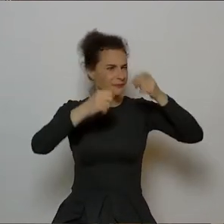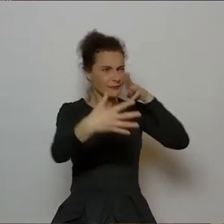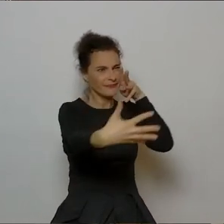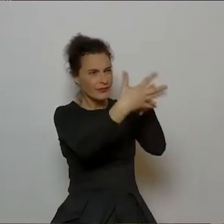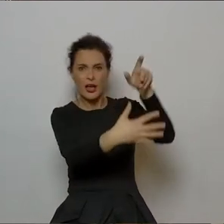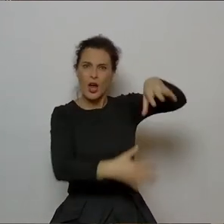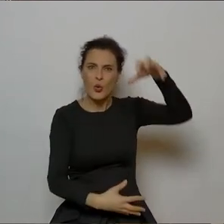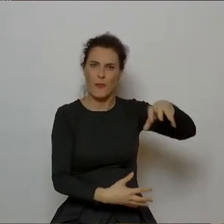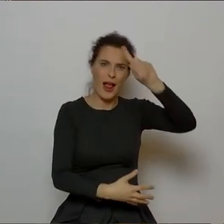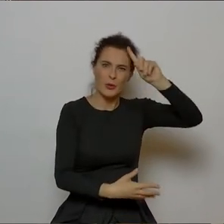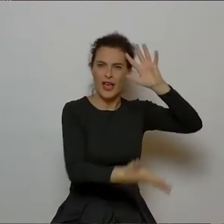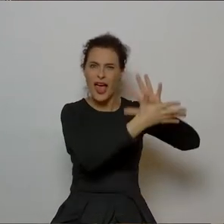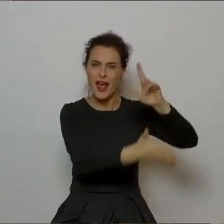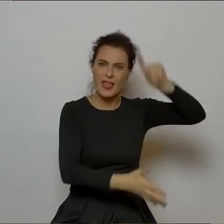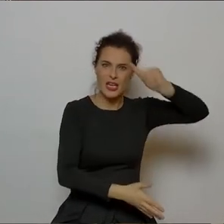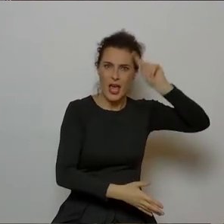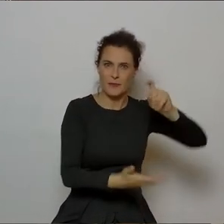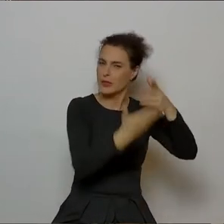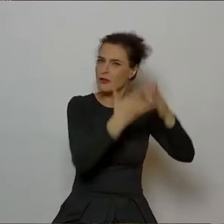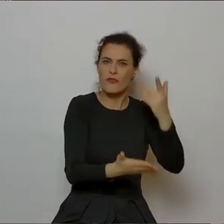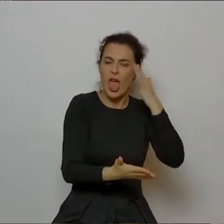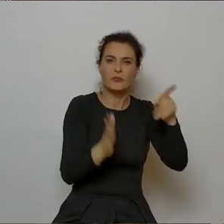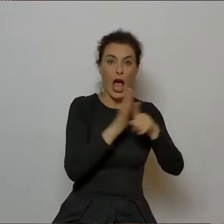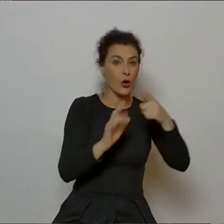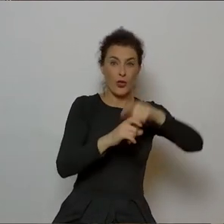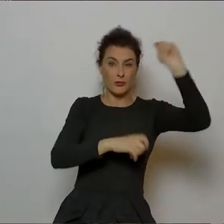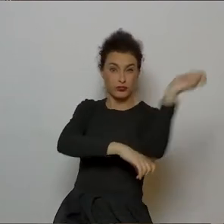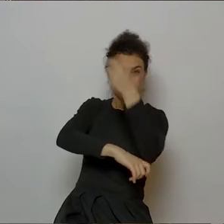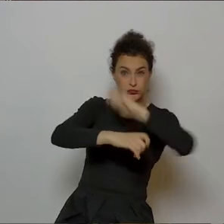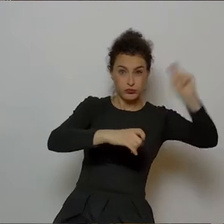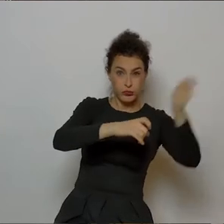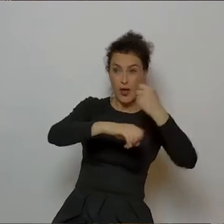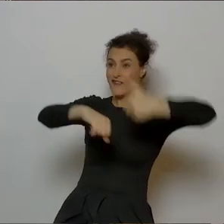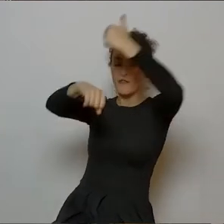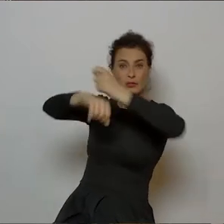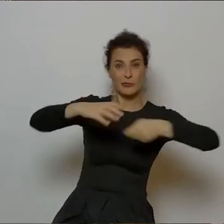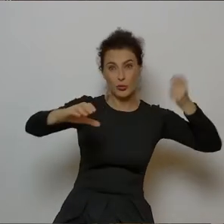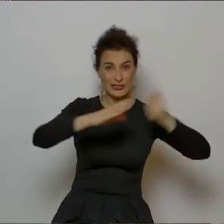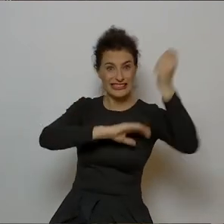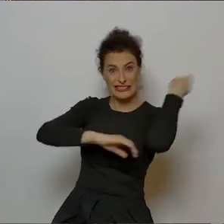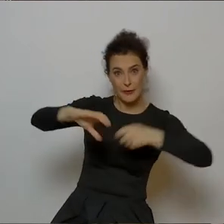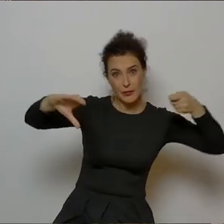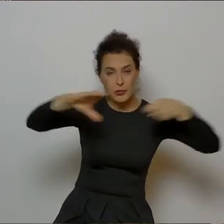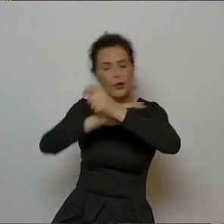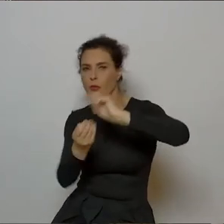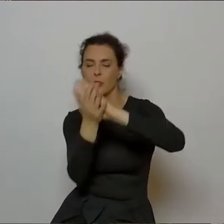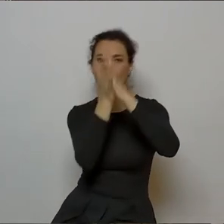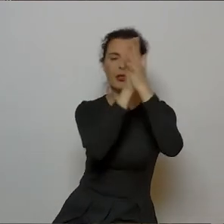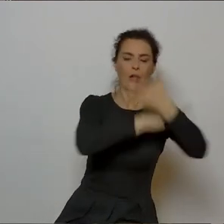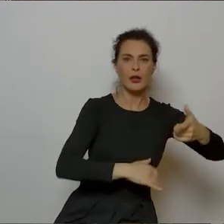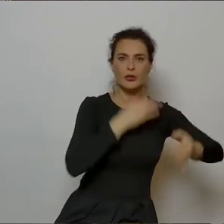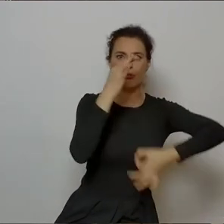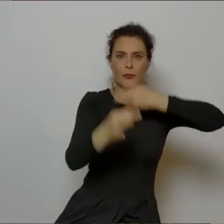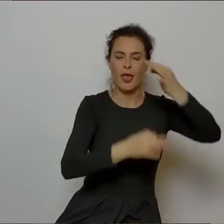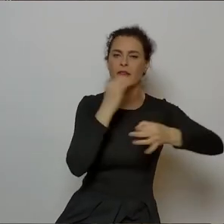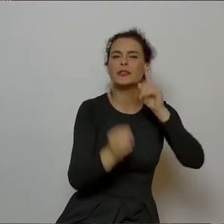którzy potrafią błyskawicznie z mordującego wodza Germanów przeistoczyć się w pięknie śpiewającego skalda. Skąd my to